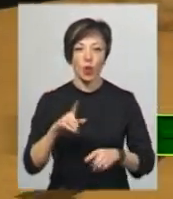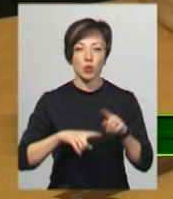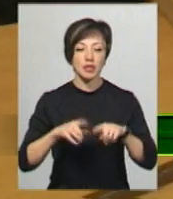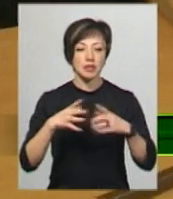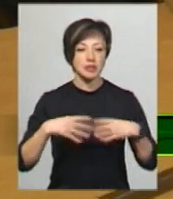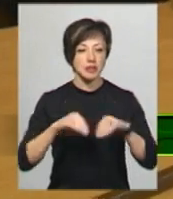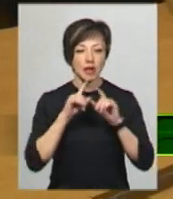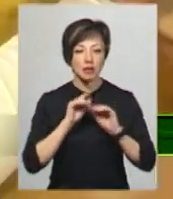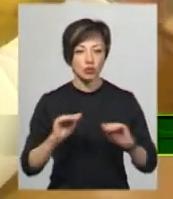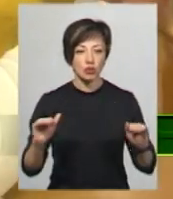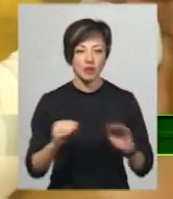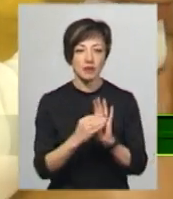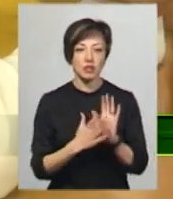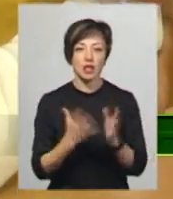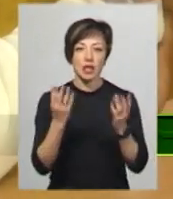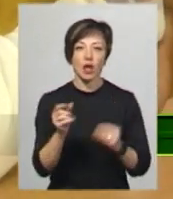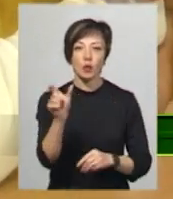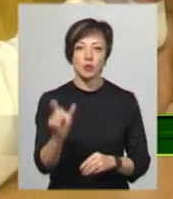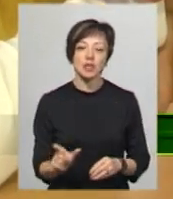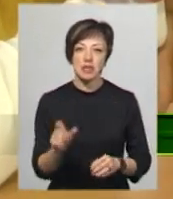затишок відзнайшили День людини синдромом Дауна.